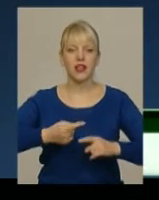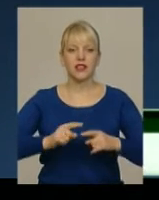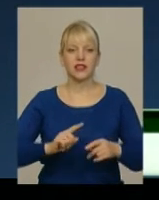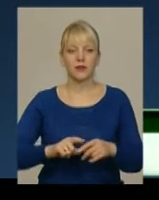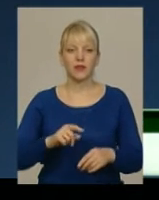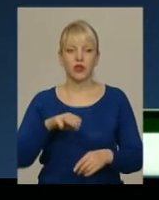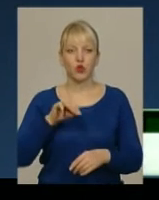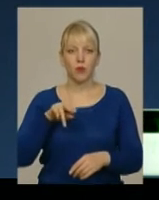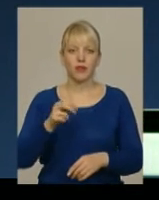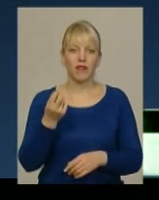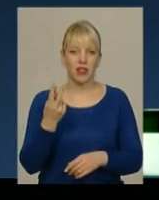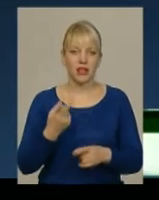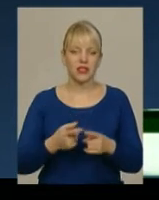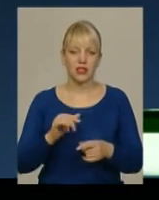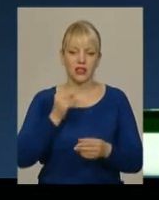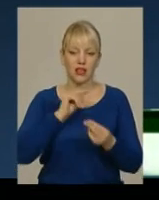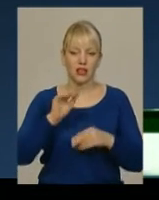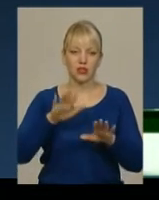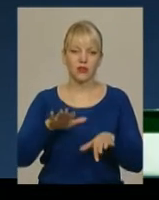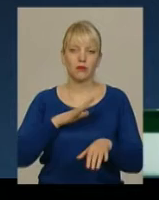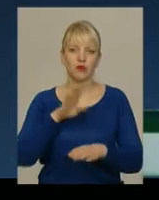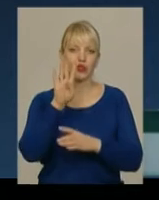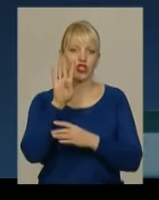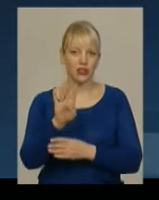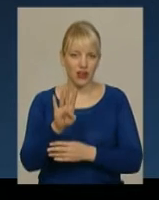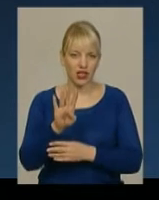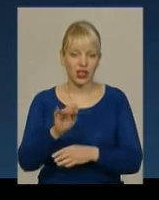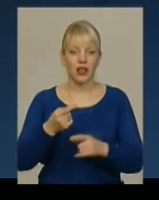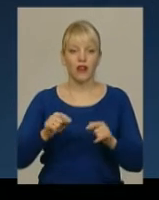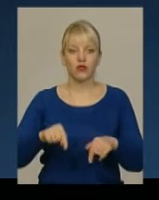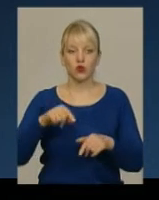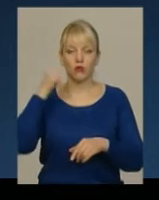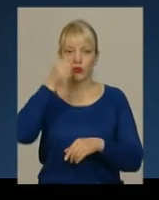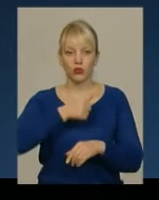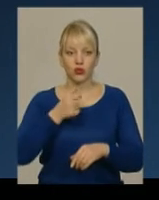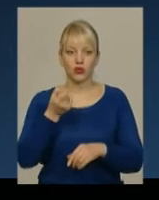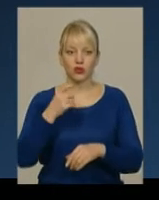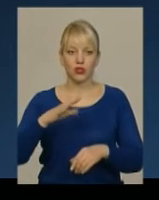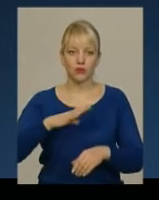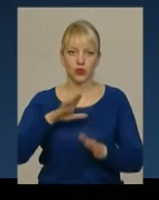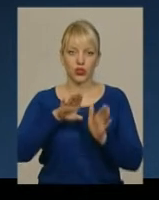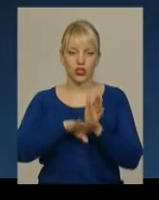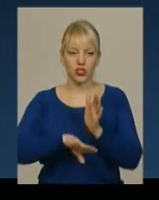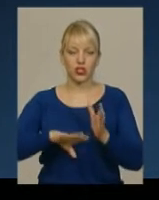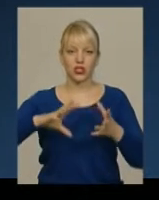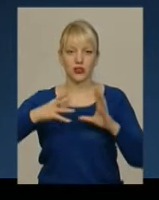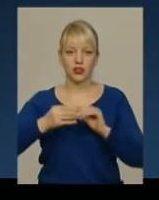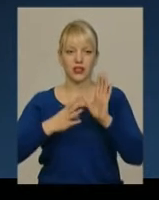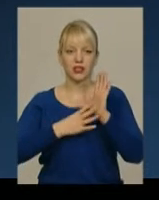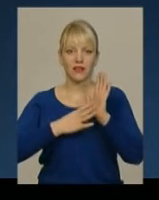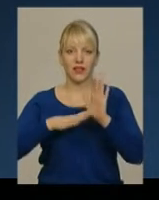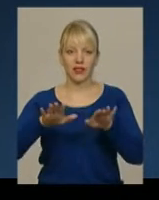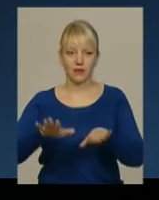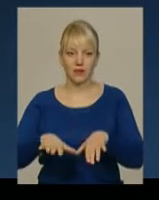-12, і найкраще місце було четверте місце. В цьому році трошки були хуже результати – 9 місце.